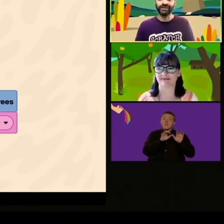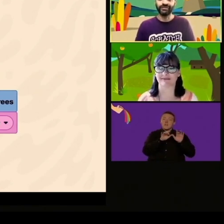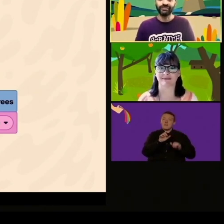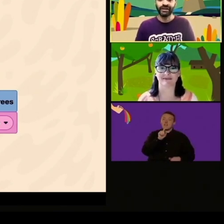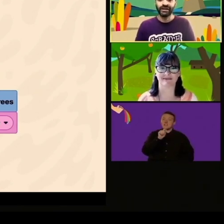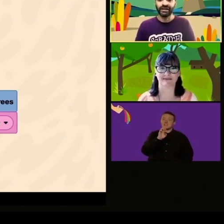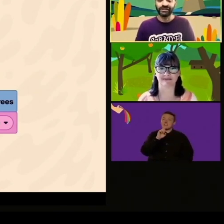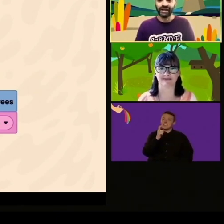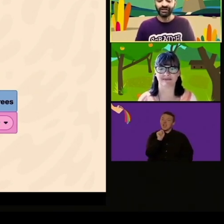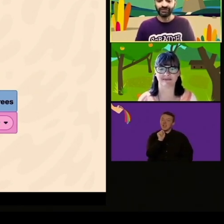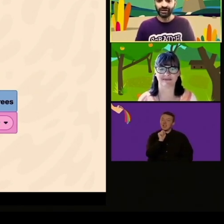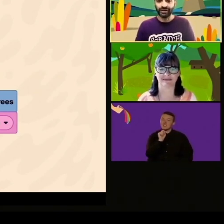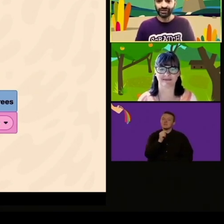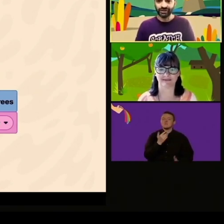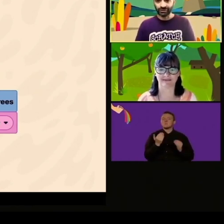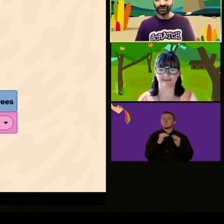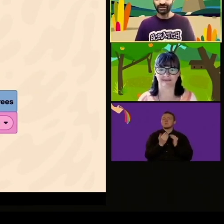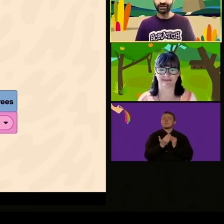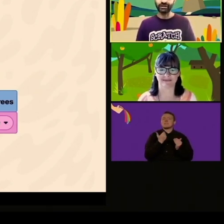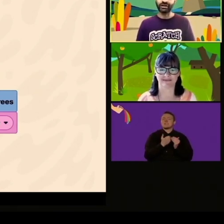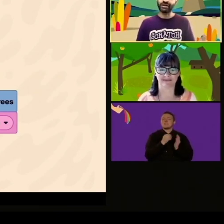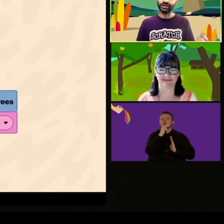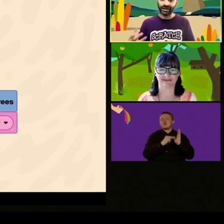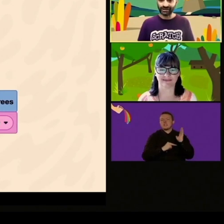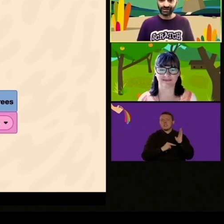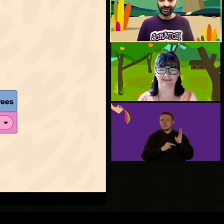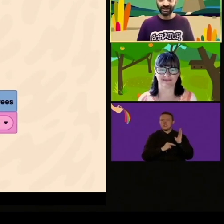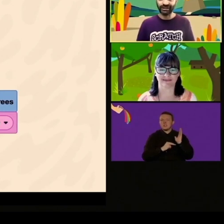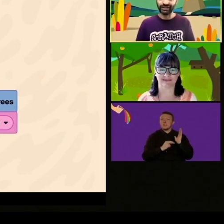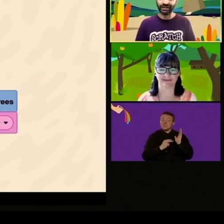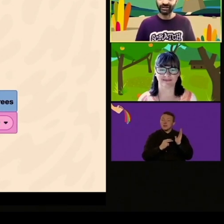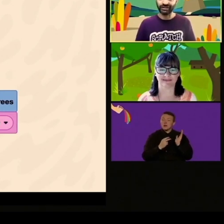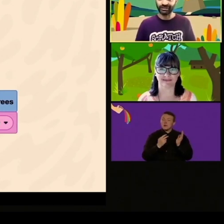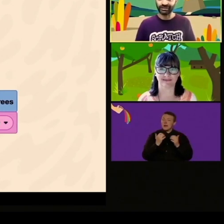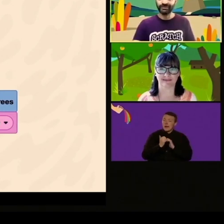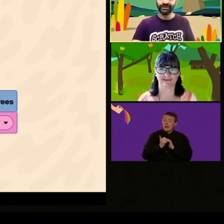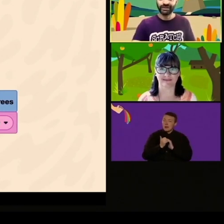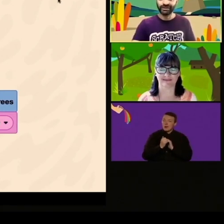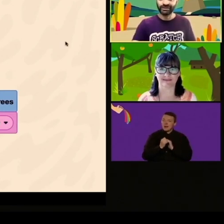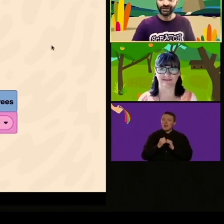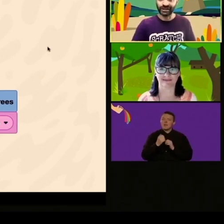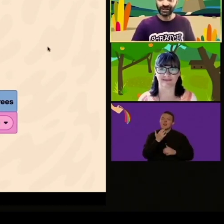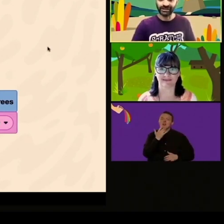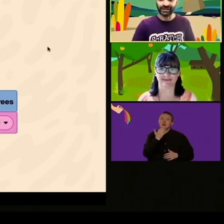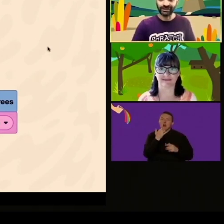e ci interessa veramente che Scratch sia più accessibile per tutti voi.